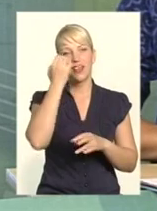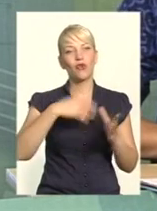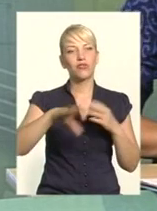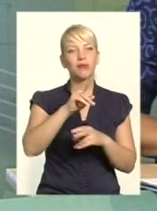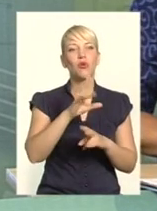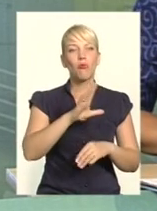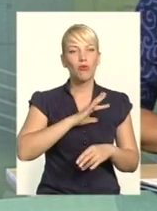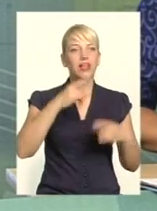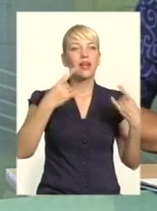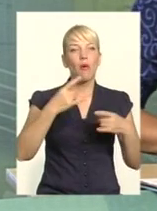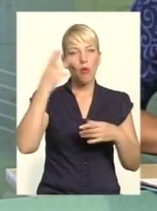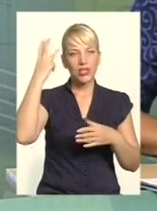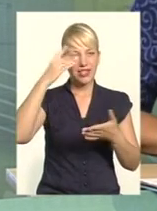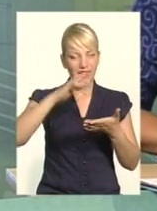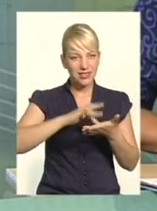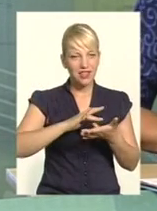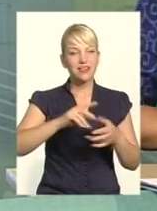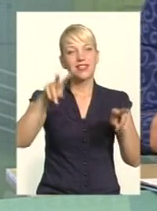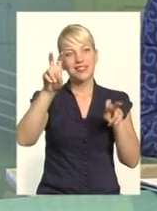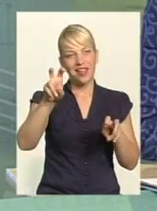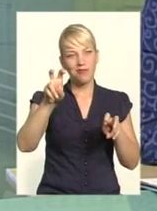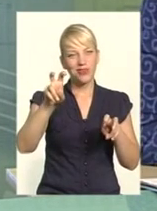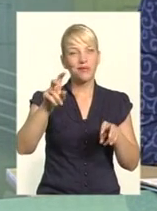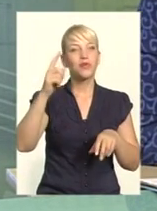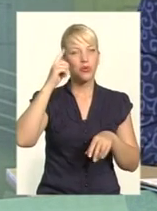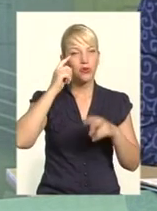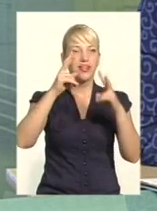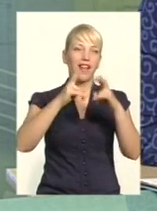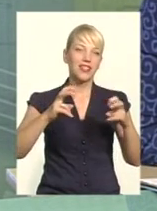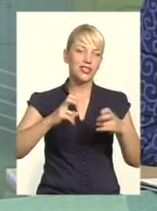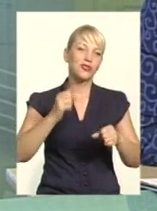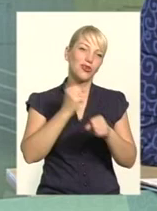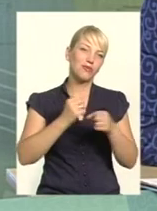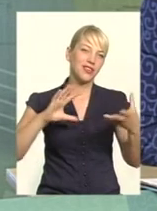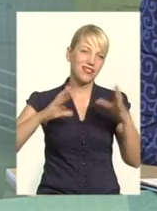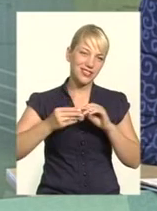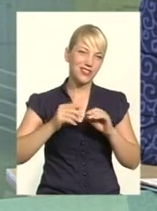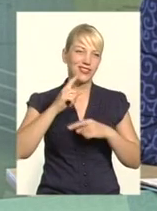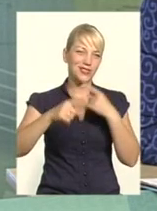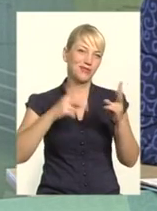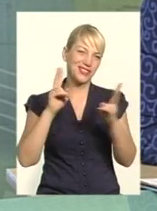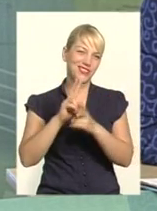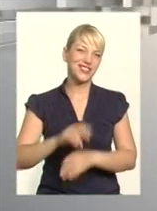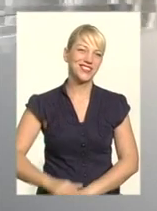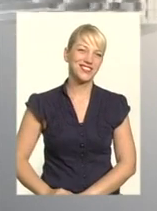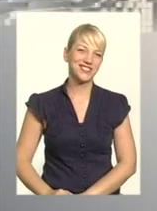на телеканалі Поділля Центр із темою. Думайте, аналізуйте, робіть висновки і побачимось незабаром.